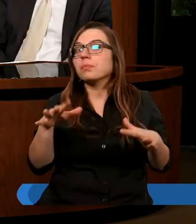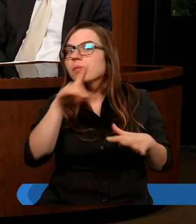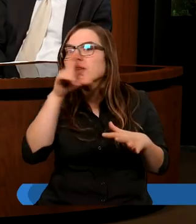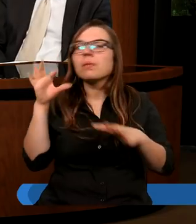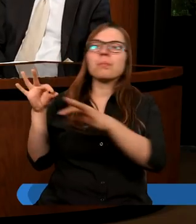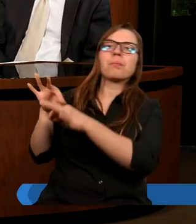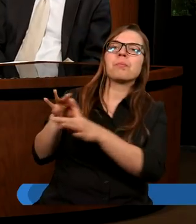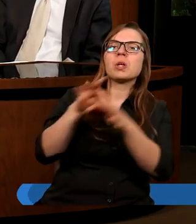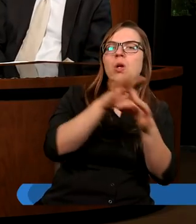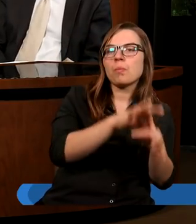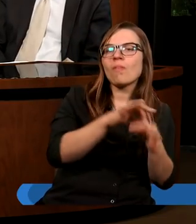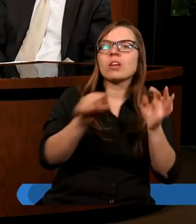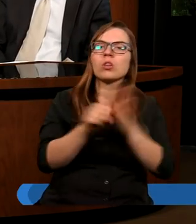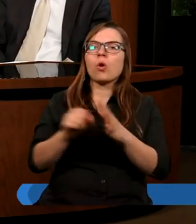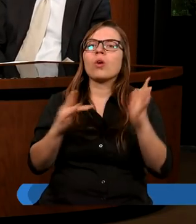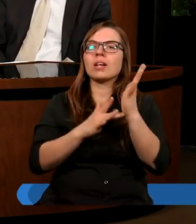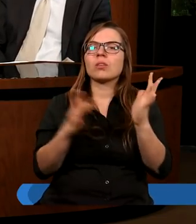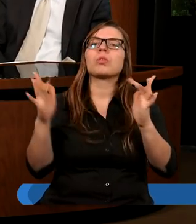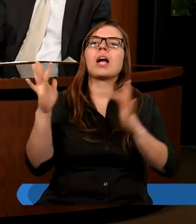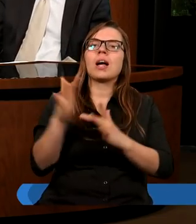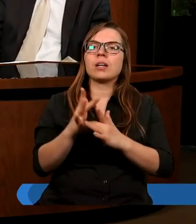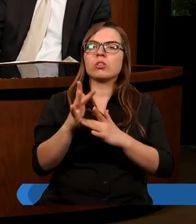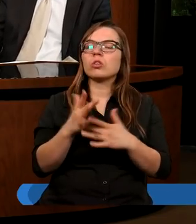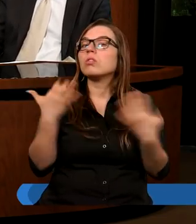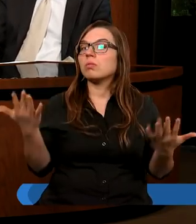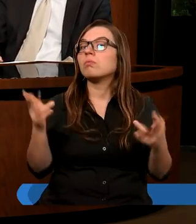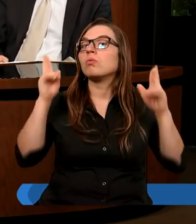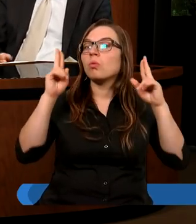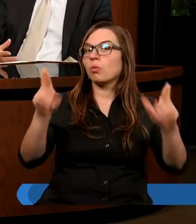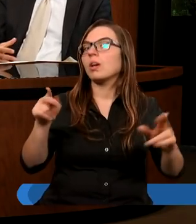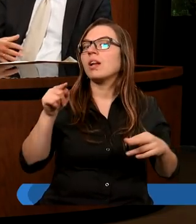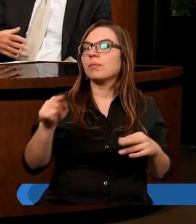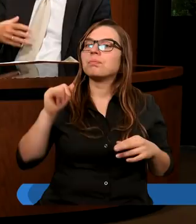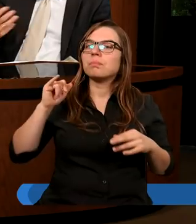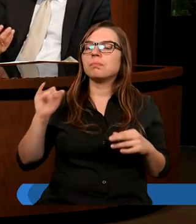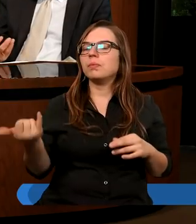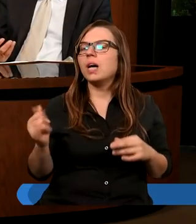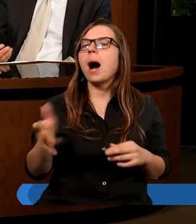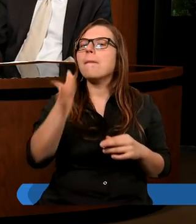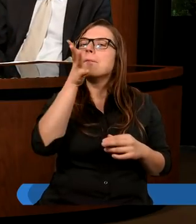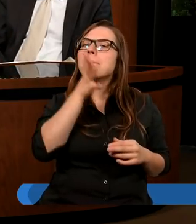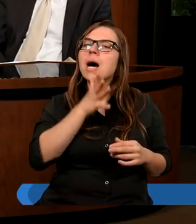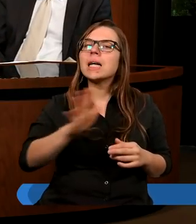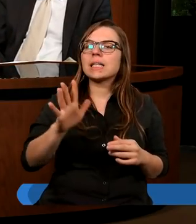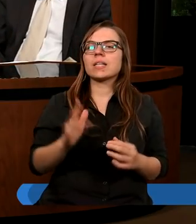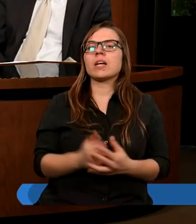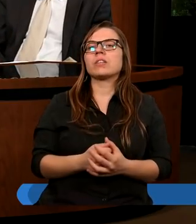przyprowadziła do Jezusa Chrystusa, którzy uznali go jako Mesjasza.